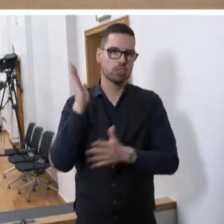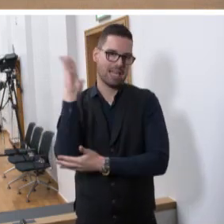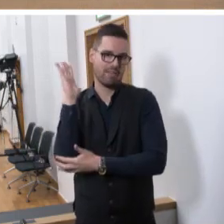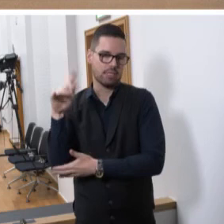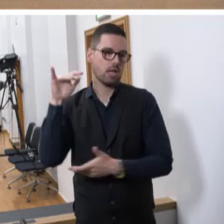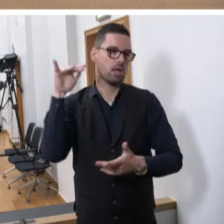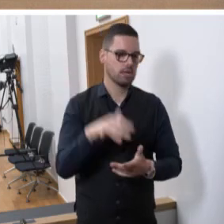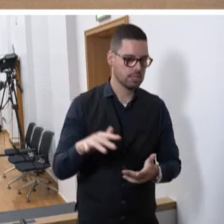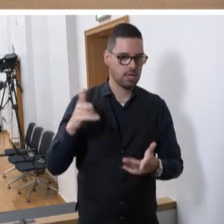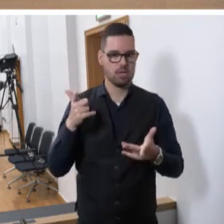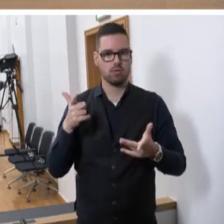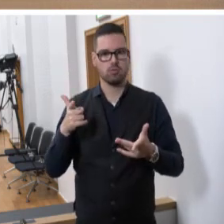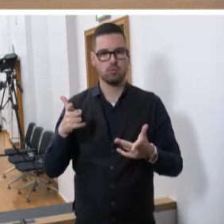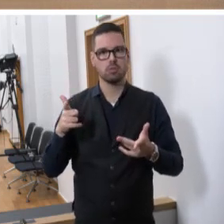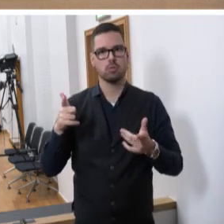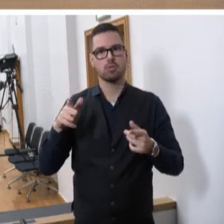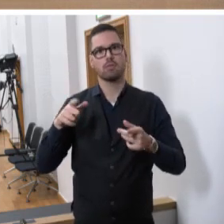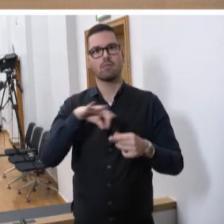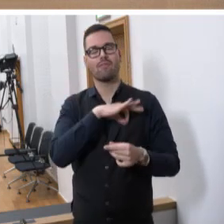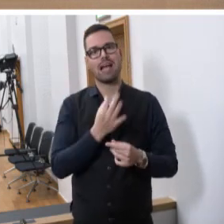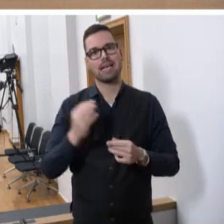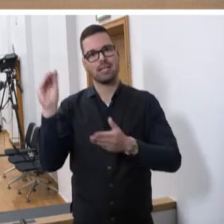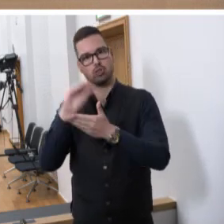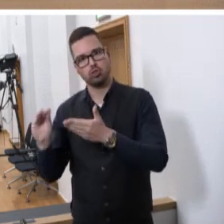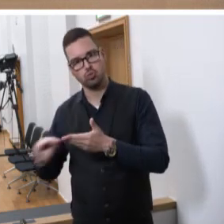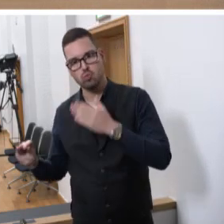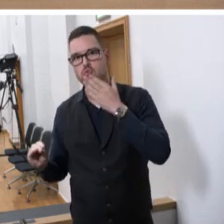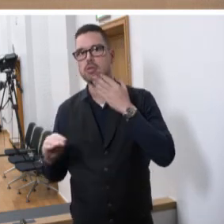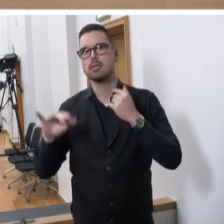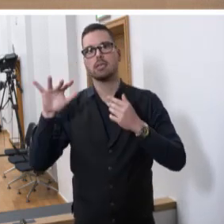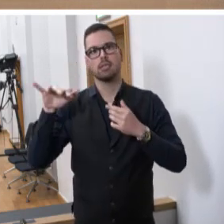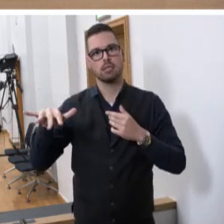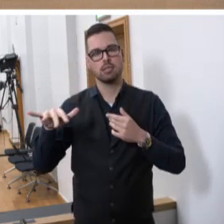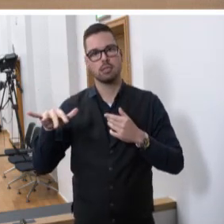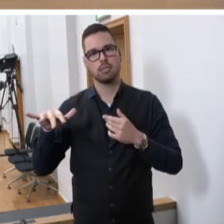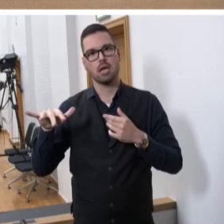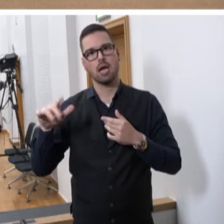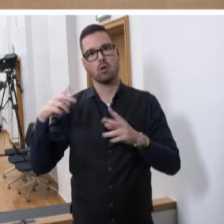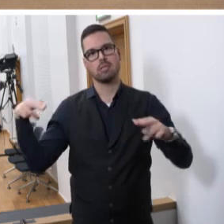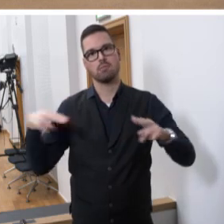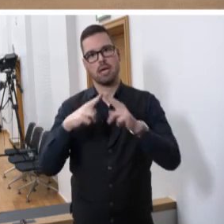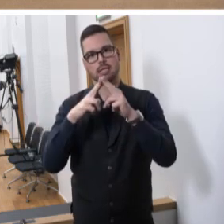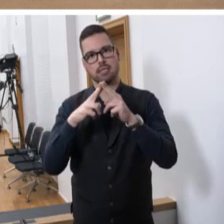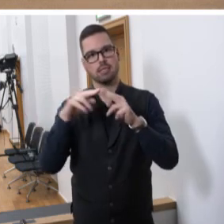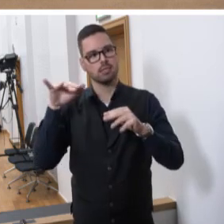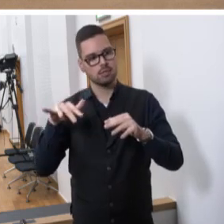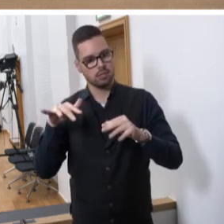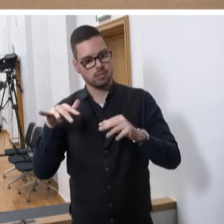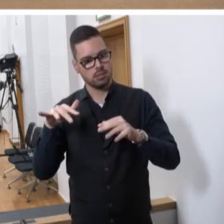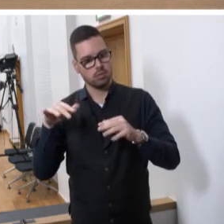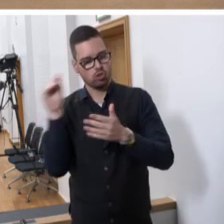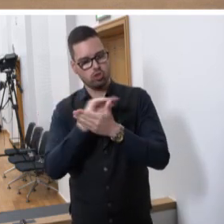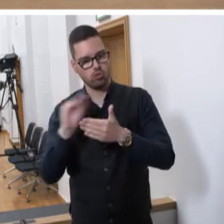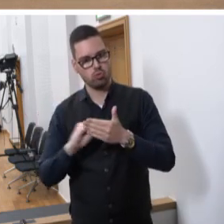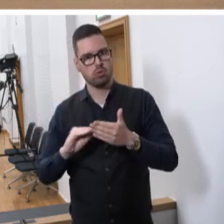und für an der Ecole de Formation Professionelle des Barons de la Cours d'Appel de Paris eingeschriebene Anwaltsschülerinnen und